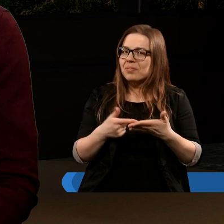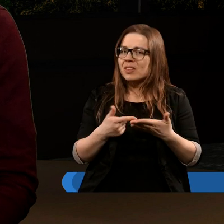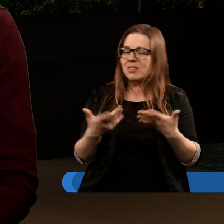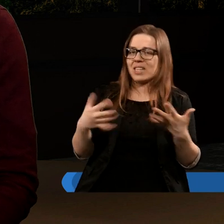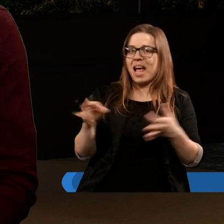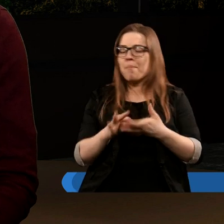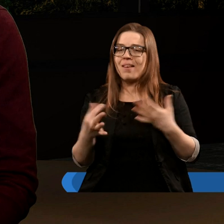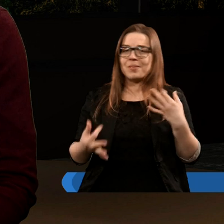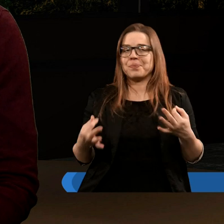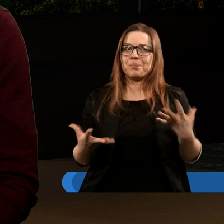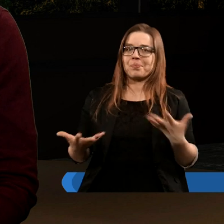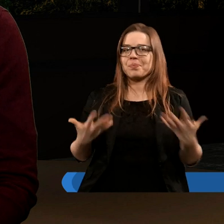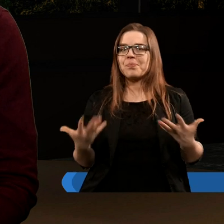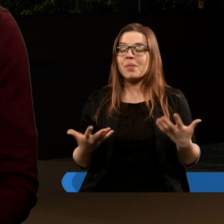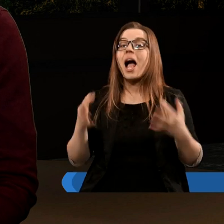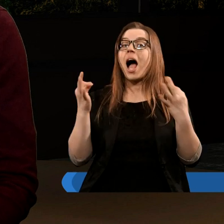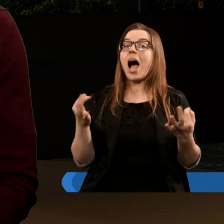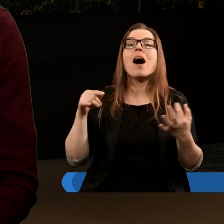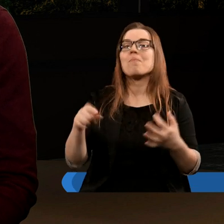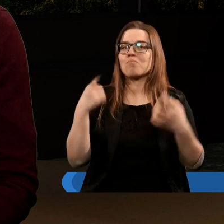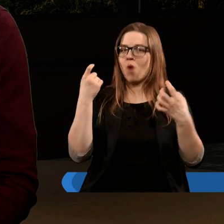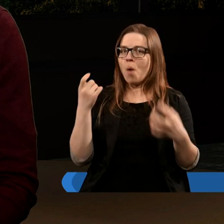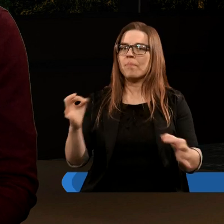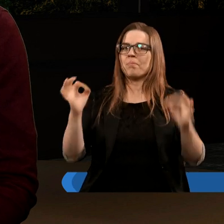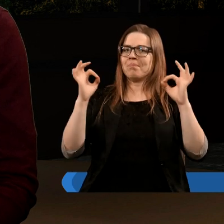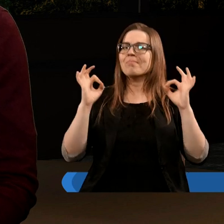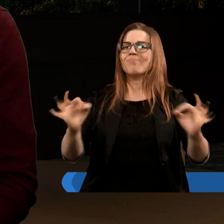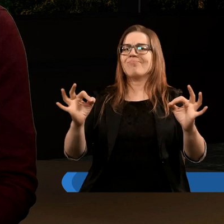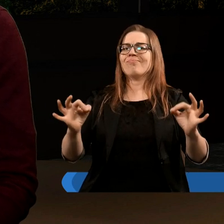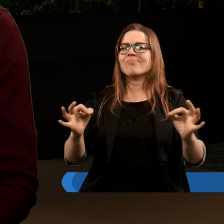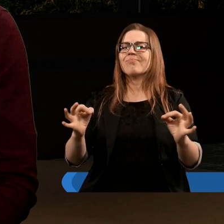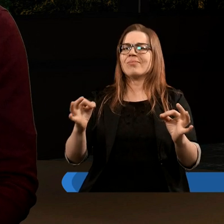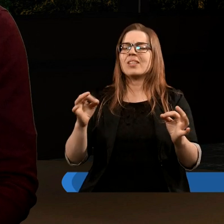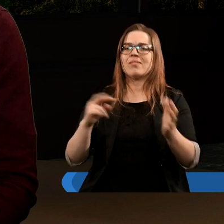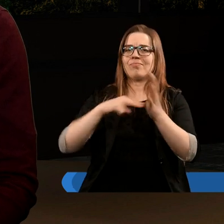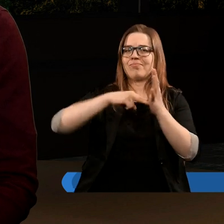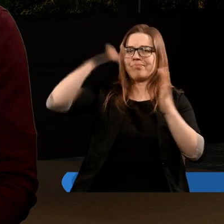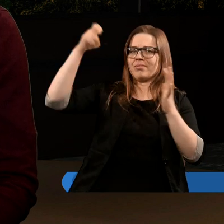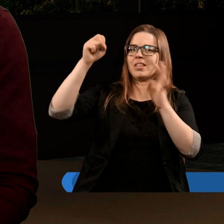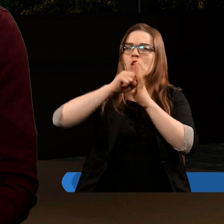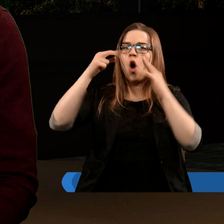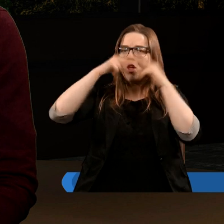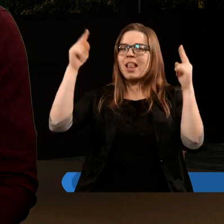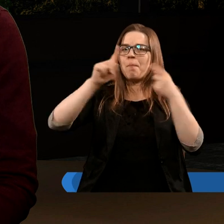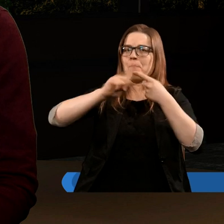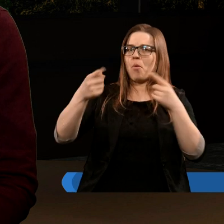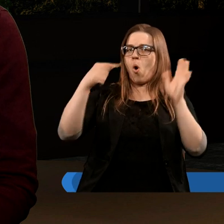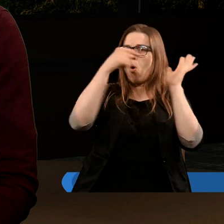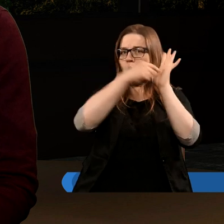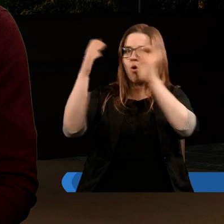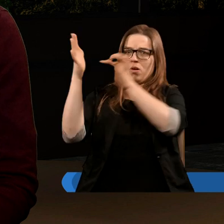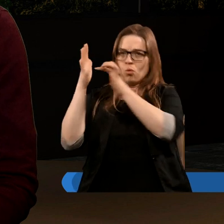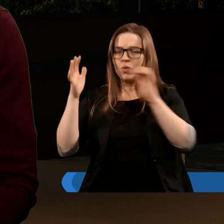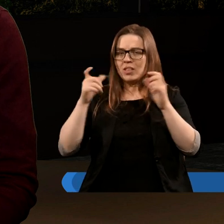w niepewności. Natomiast z tym momentem, kiedy Jezus wstępuje do nieba, zasiada na tronie,